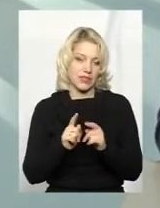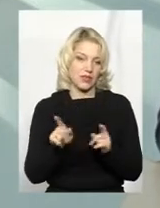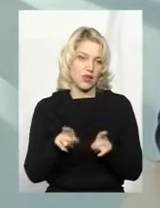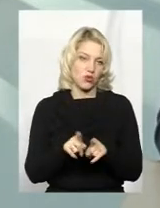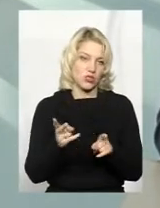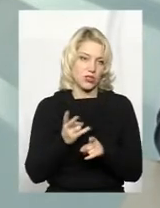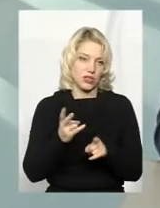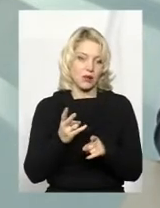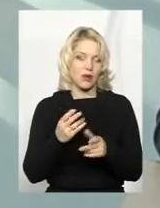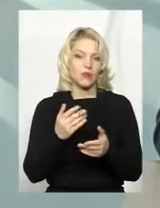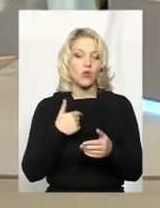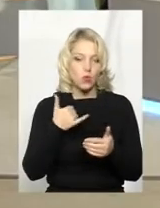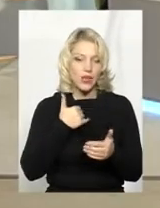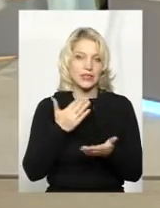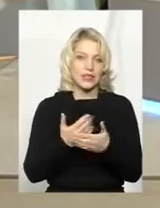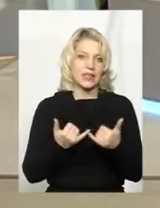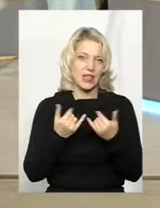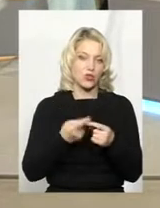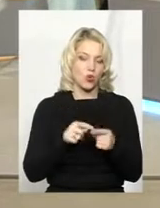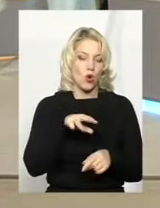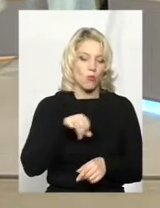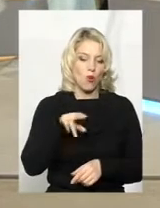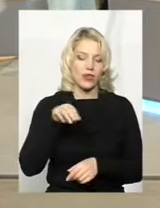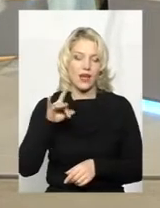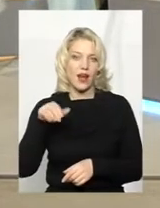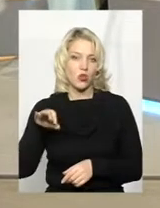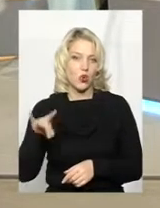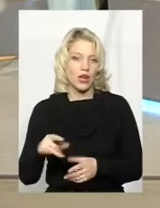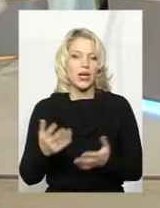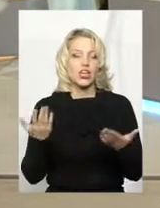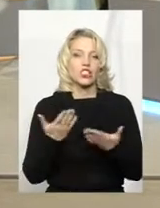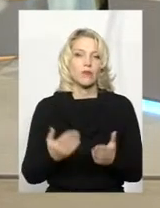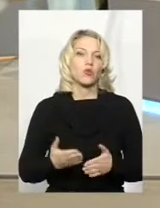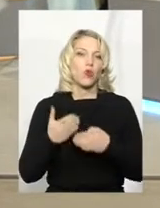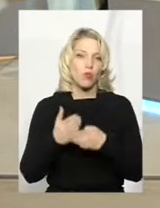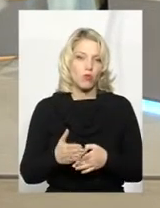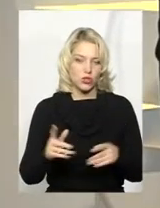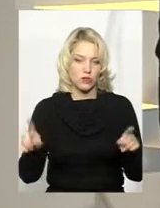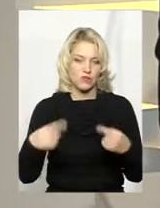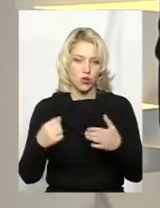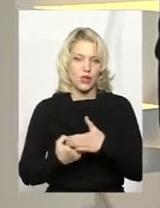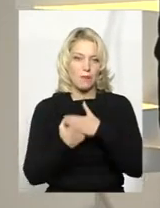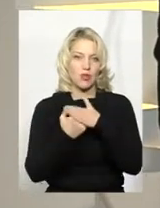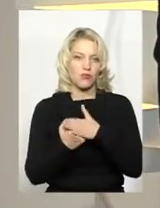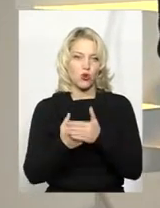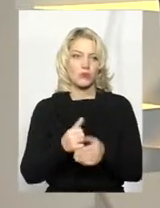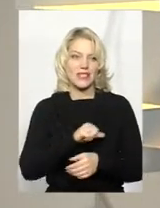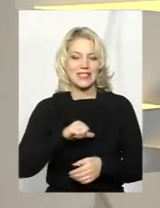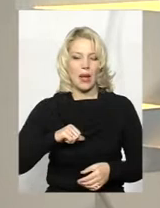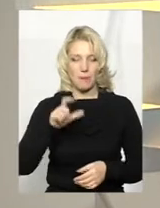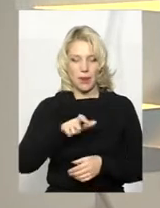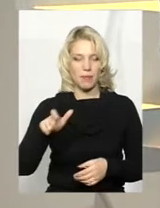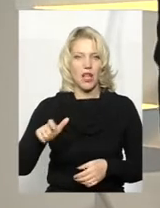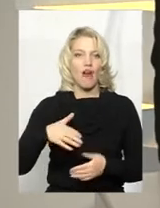фільтрувати. Для цього є модератор насправді. Чим допоможе створена платформа от самим волонтерам? Для самого волонтера? Чи то